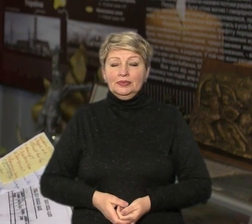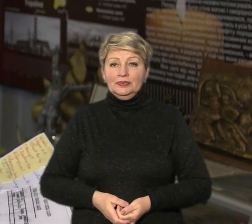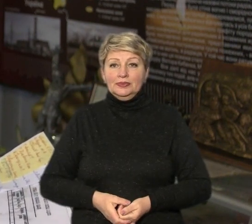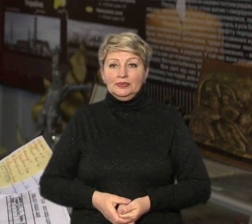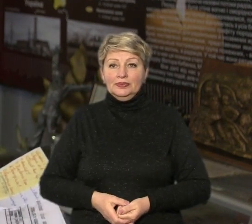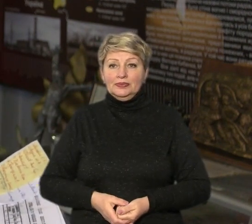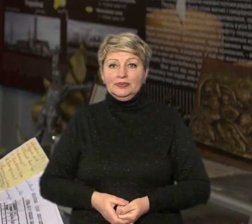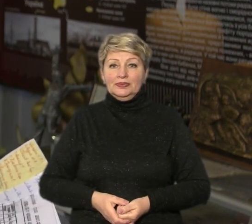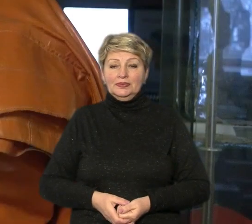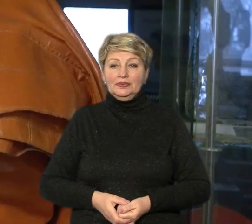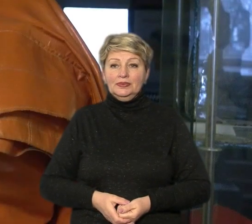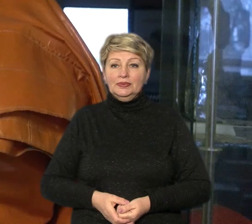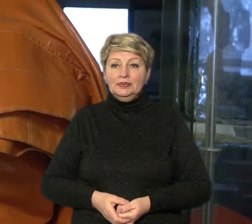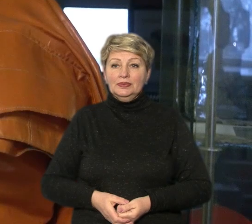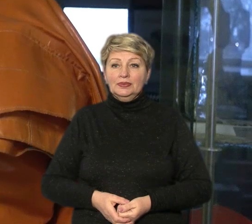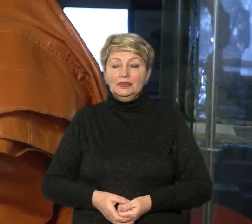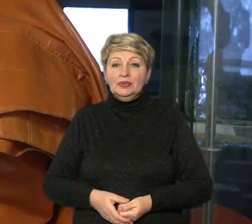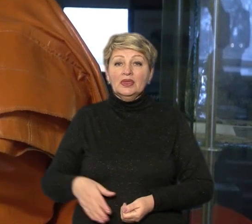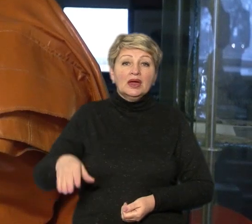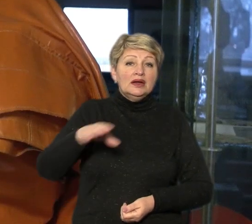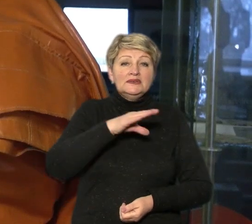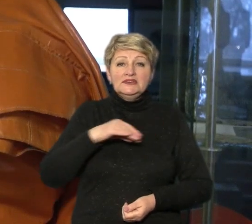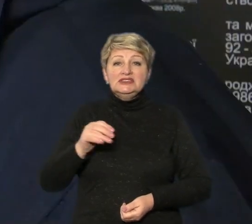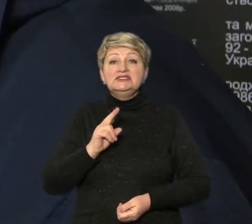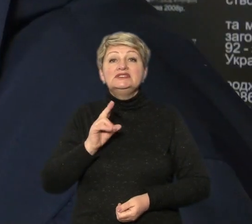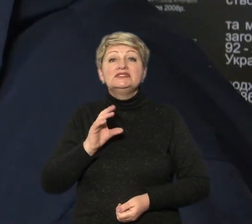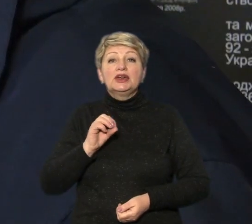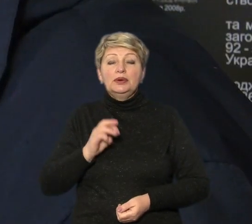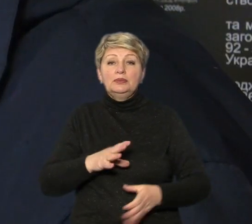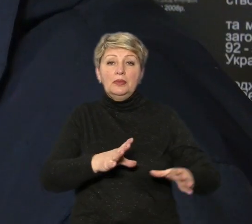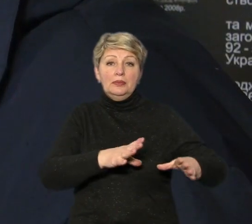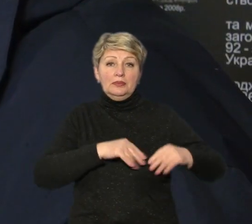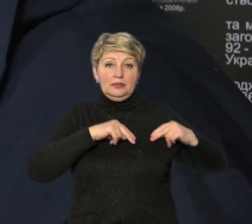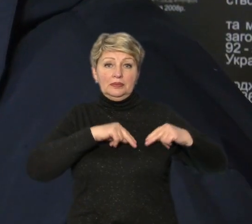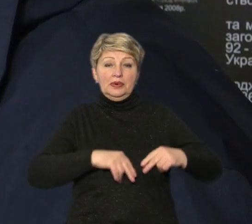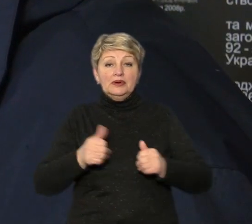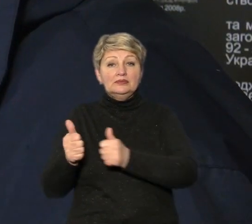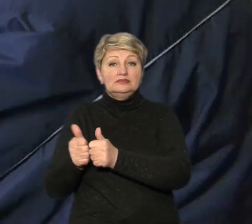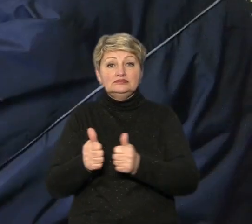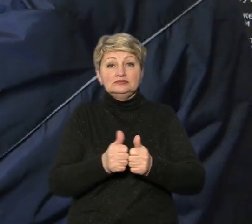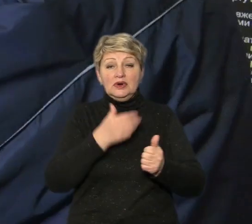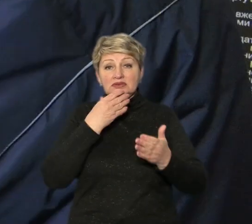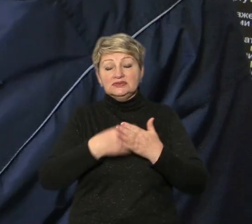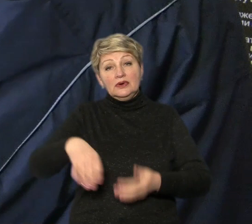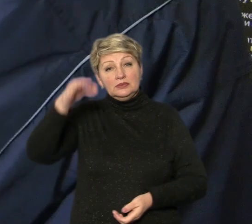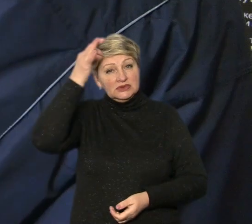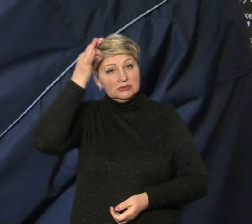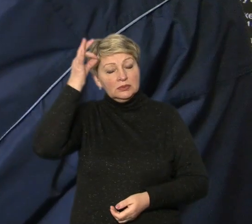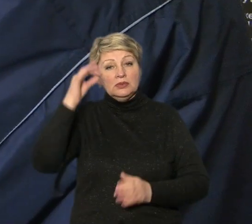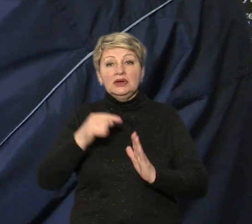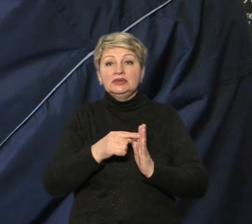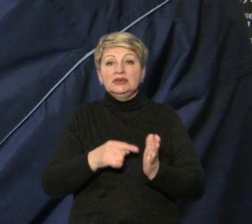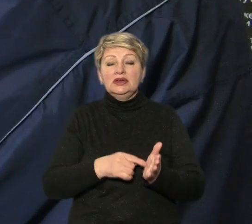Кліменко, Гребенюк. Всі, з ким працювали, пліч у пліч, розповідає чоловік. Своїми спогадами ділиться і